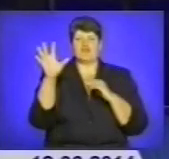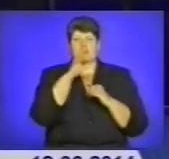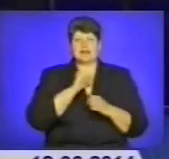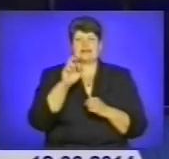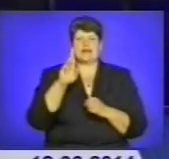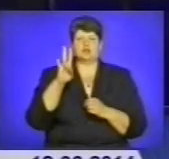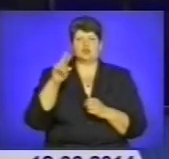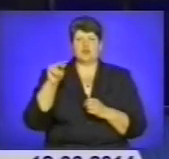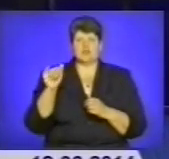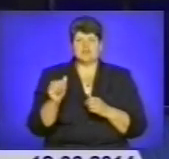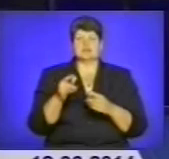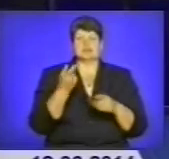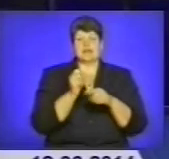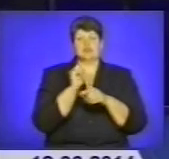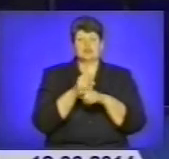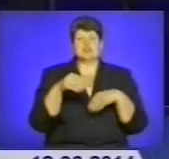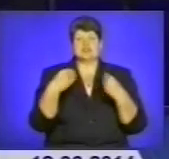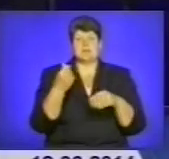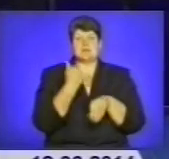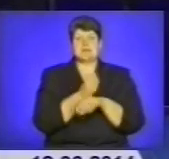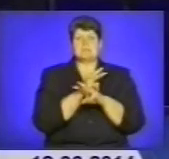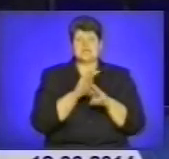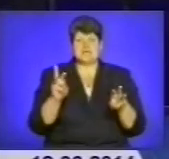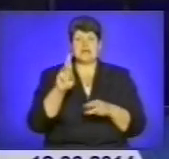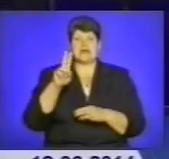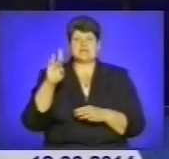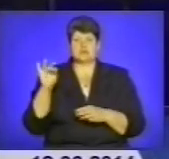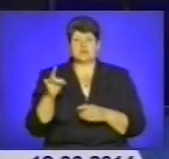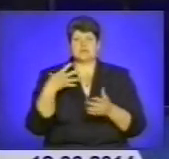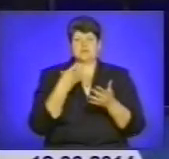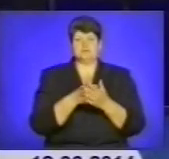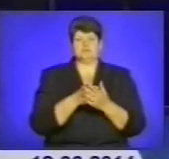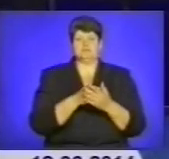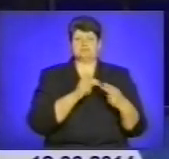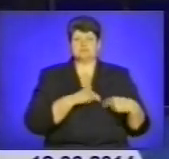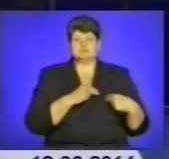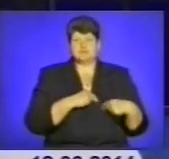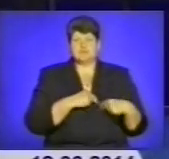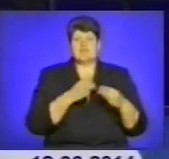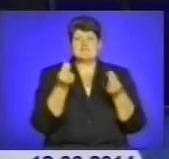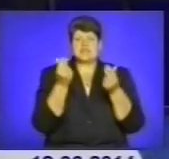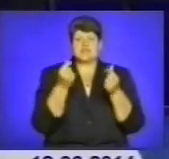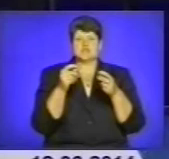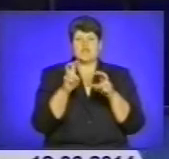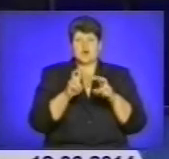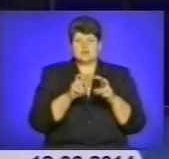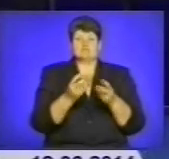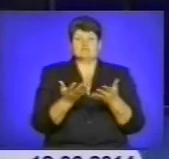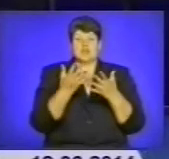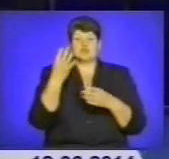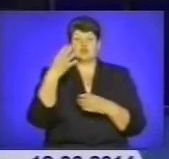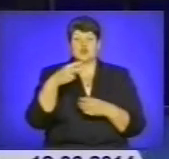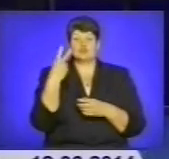доручення дав прем'єр-міністр Арсеній Аценюк своїм підлеглим під час засідання Кабміну. Фінансова розвитка з'ясувала, 42 компанії